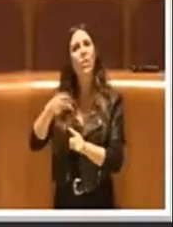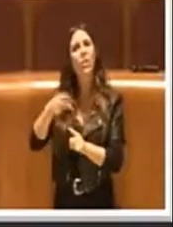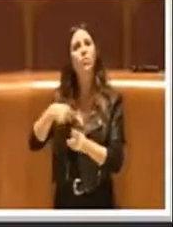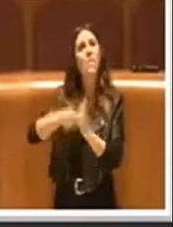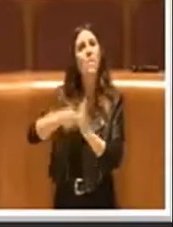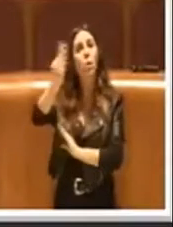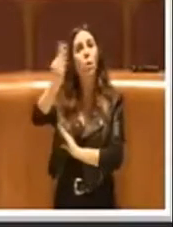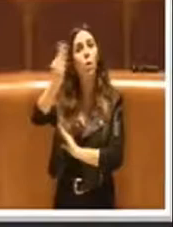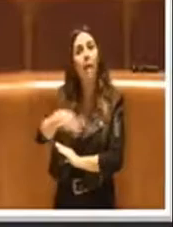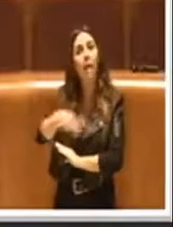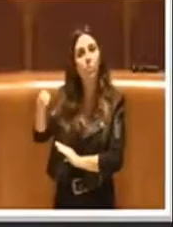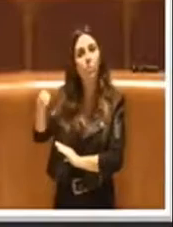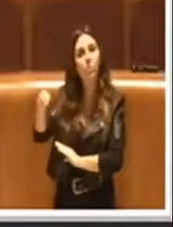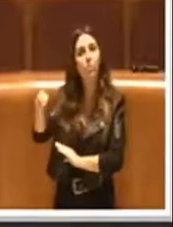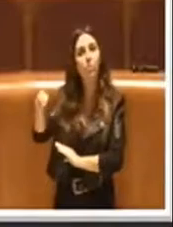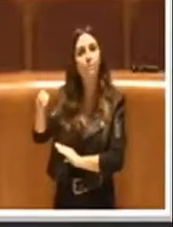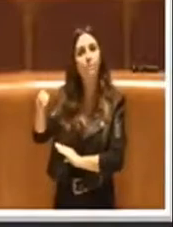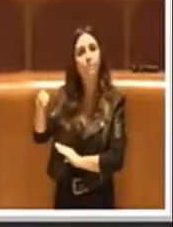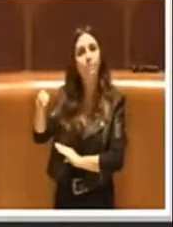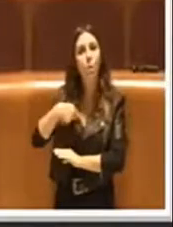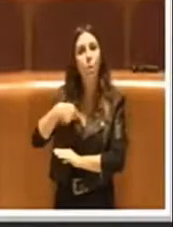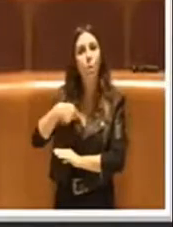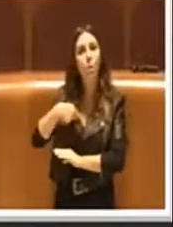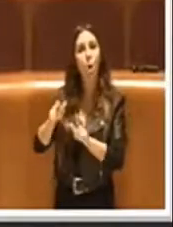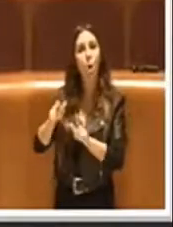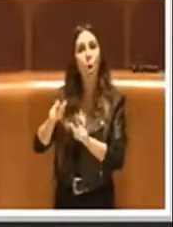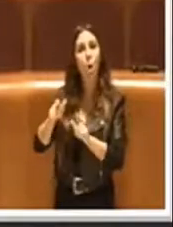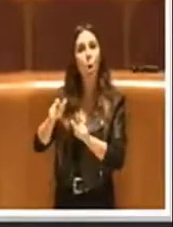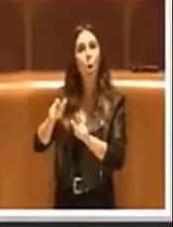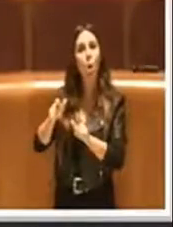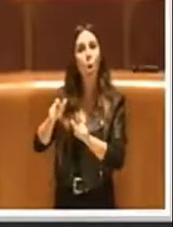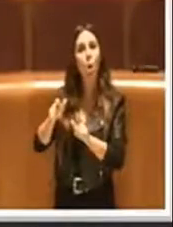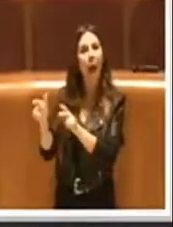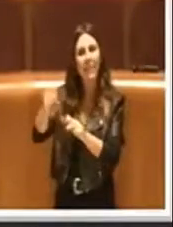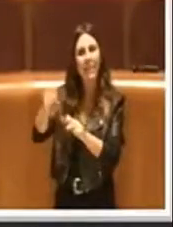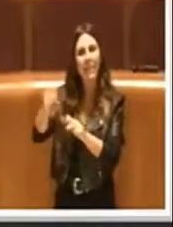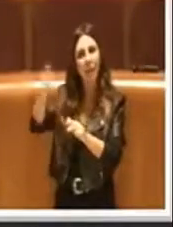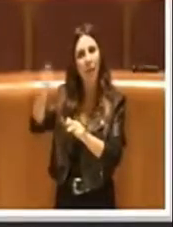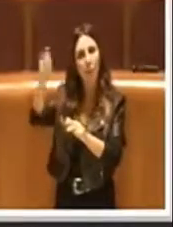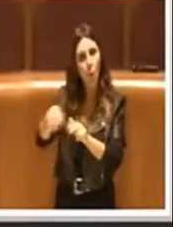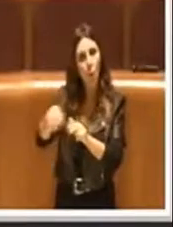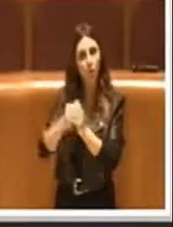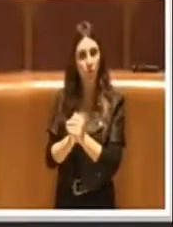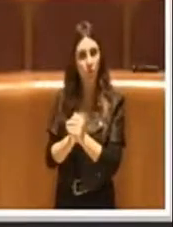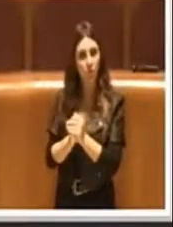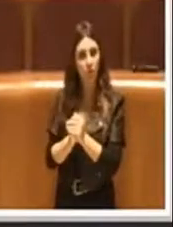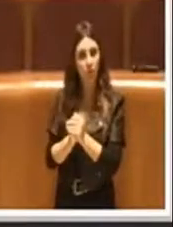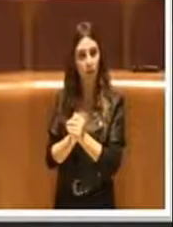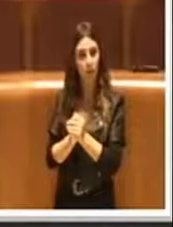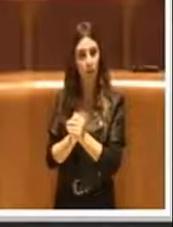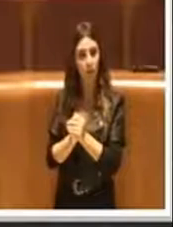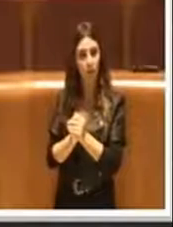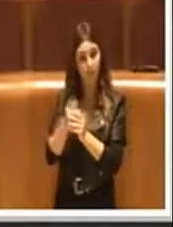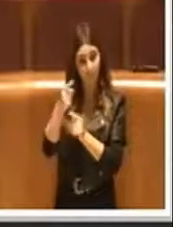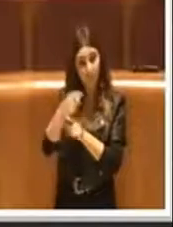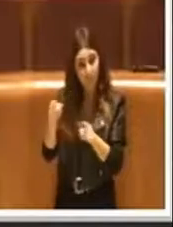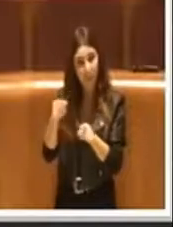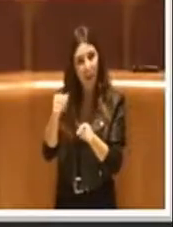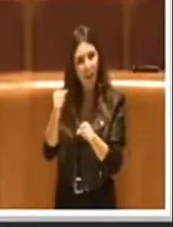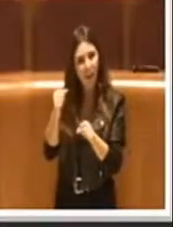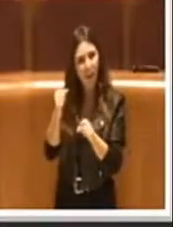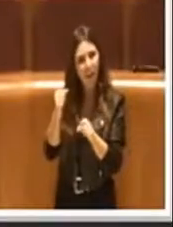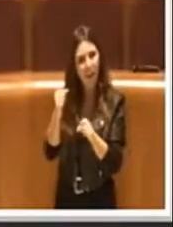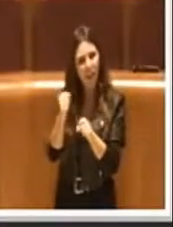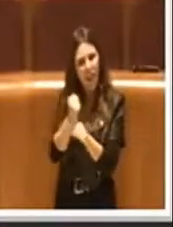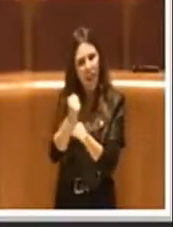questi interventi nelle